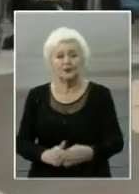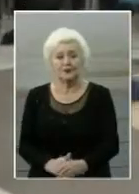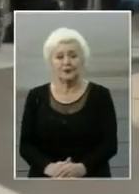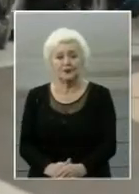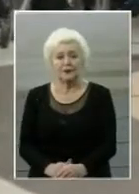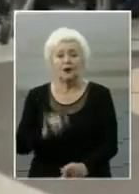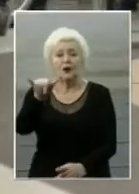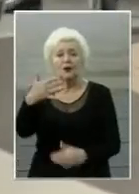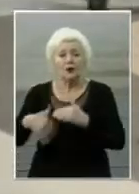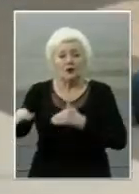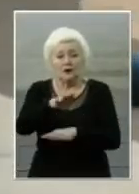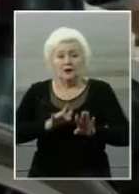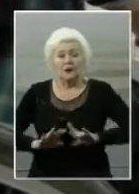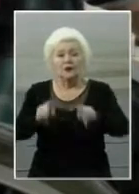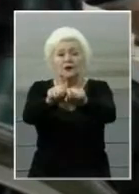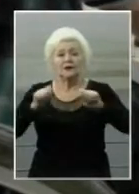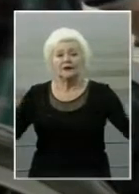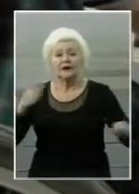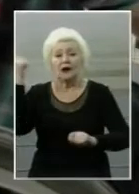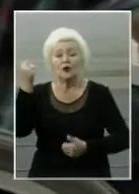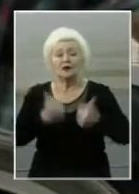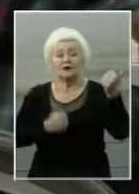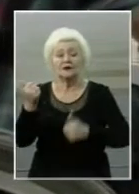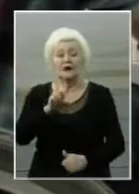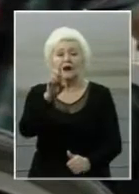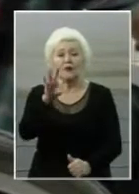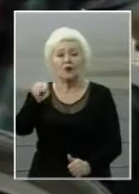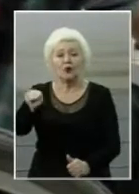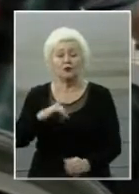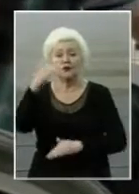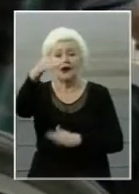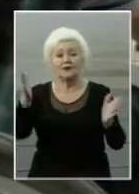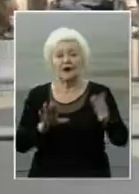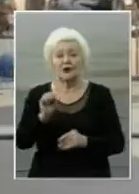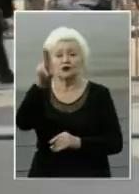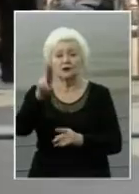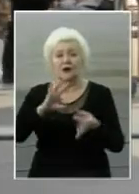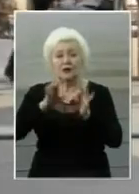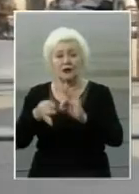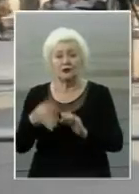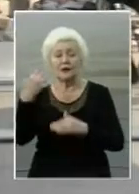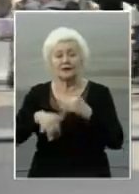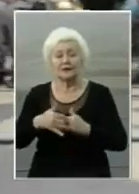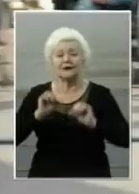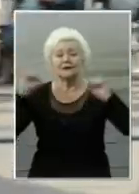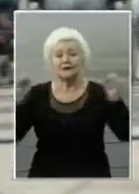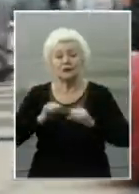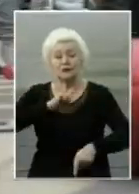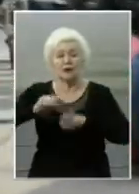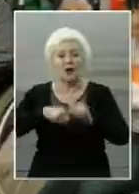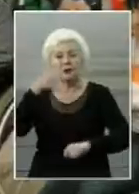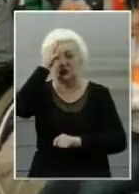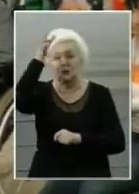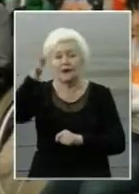У Херсоні провели відкритий обласний турнір з Бочче в рамках спеціальної олімпіади України серед спортсменів з порушеннями інтелекту та